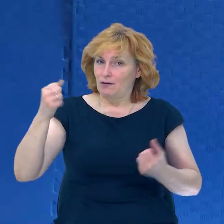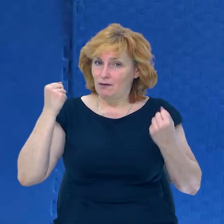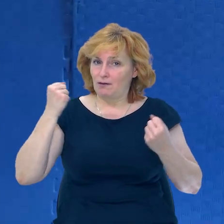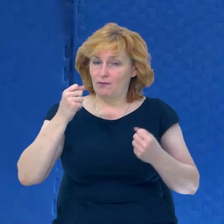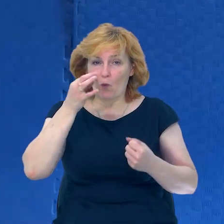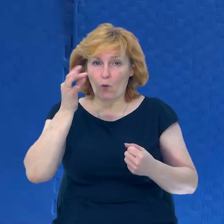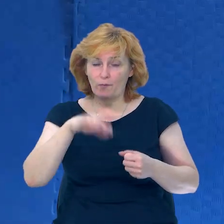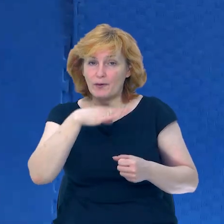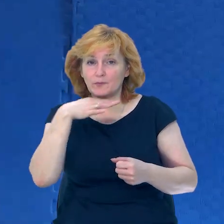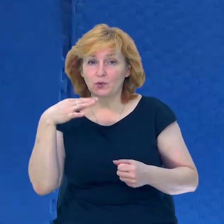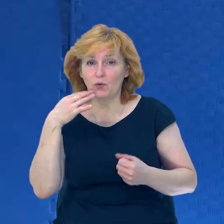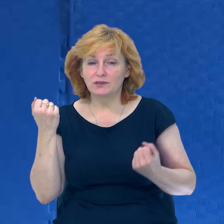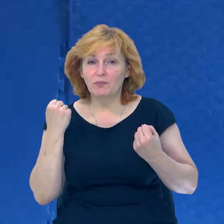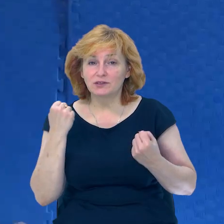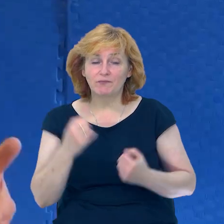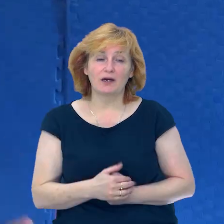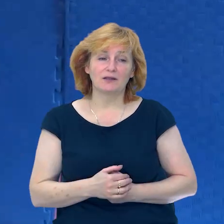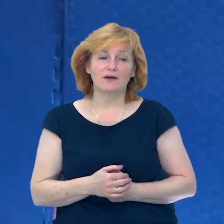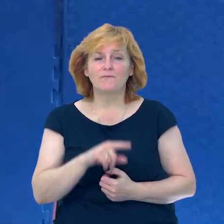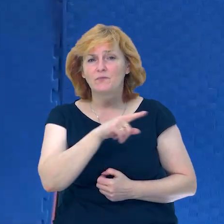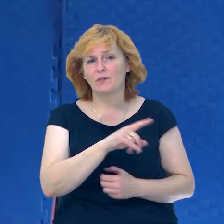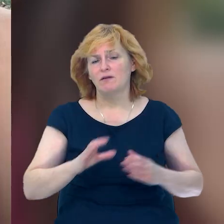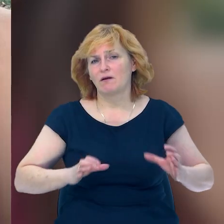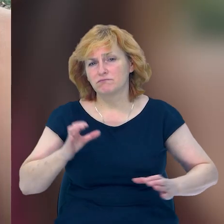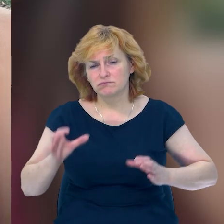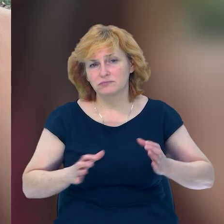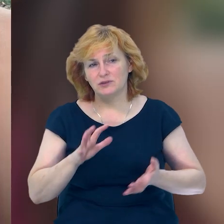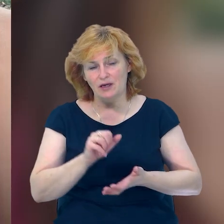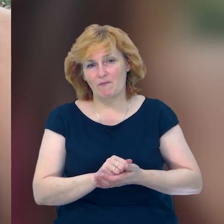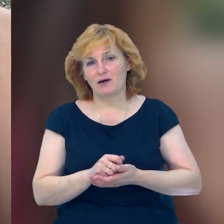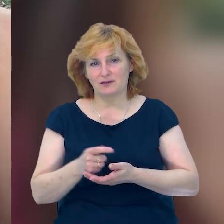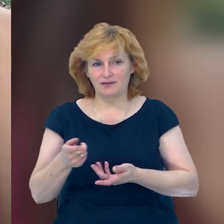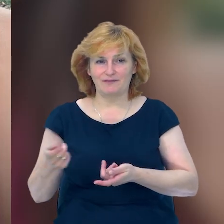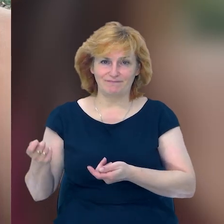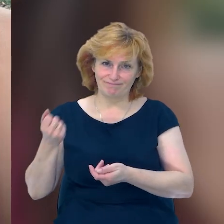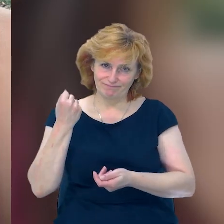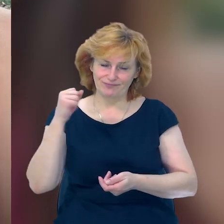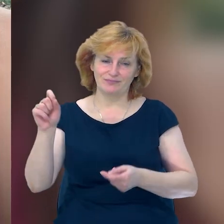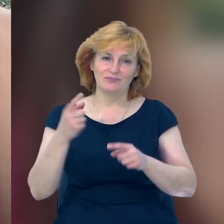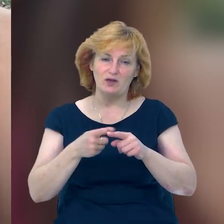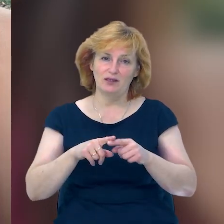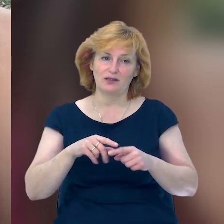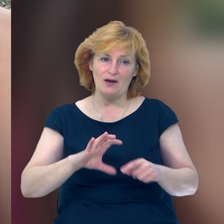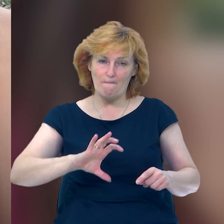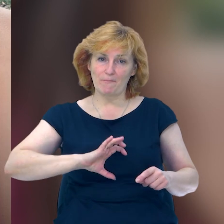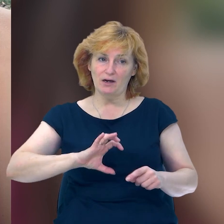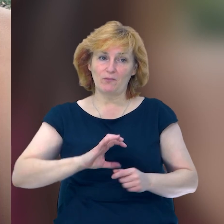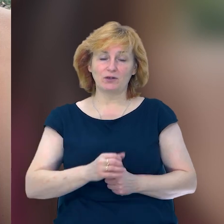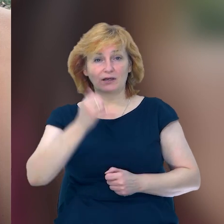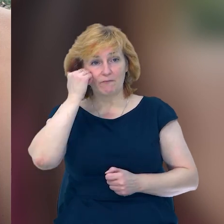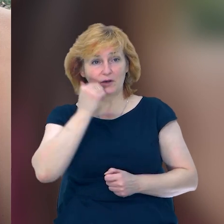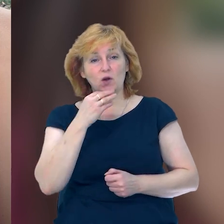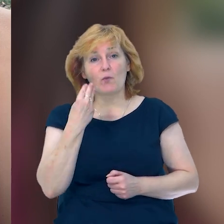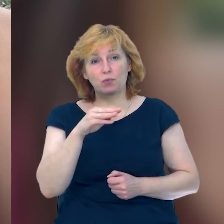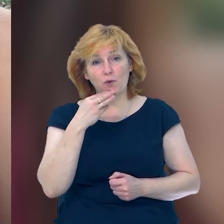і батькам кажу, вона займається до сих пір і привезла цю нагороду. Це в першу чергу завдяки теті Тамілі.